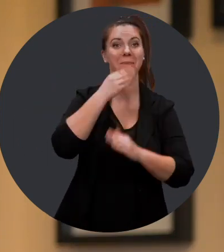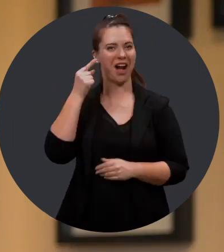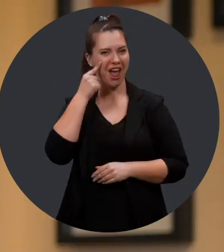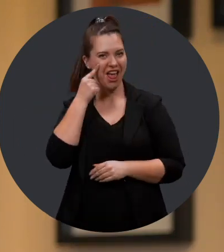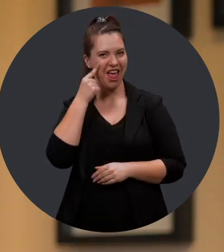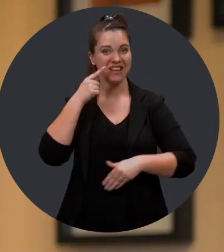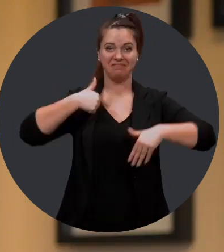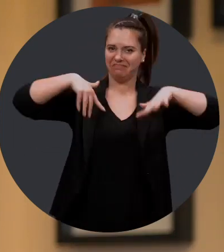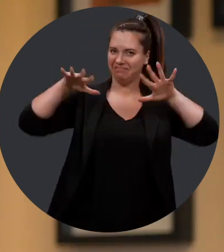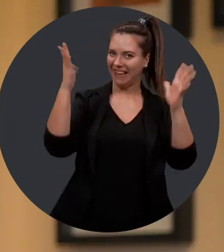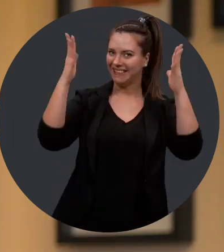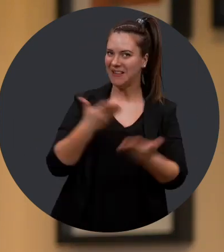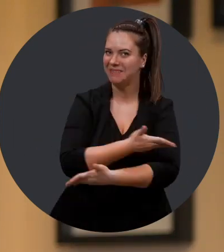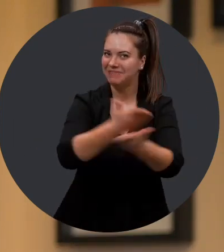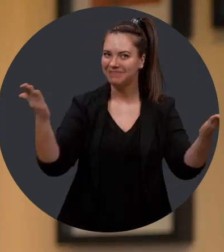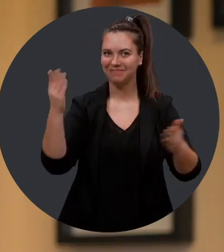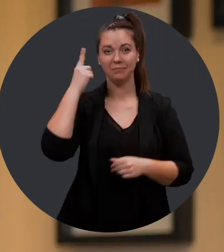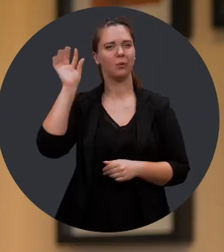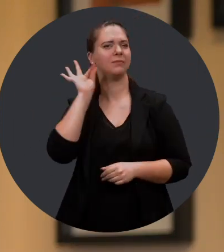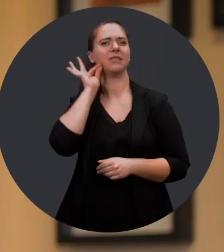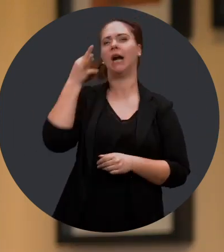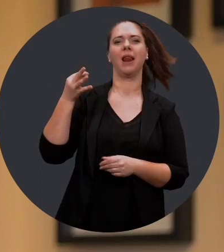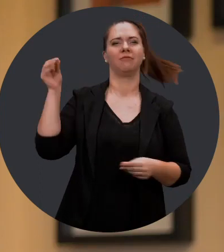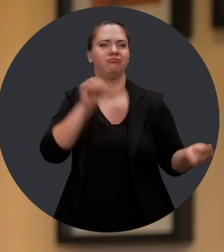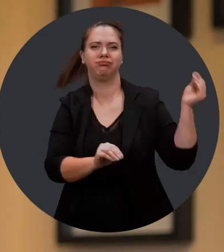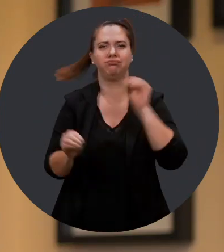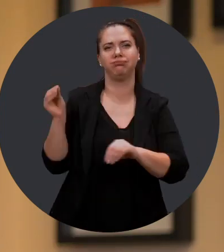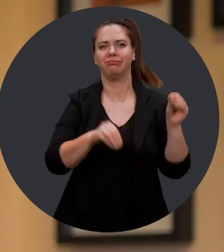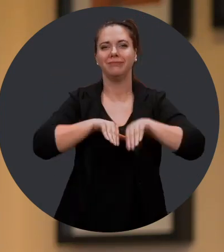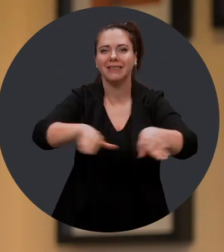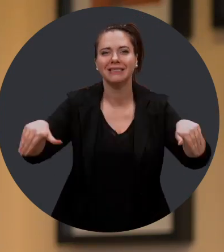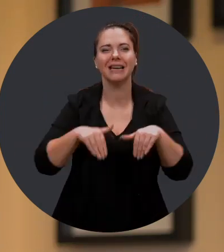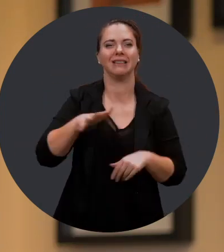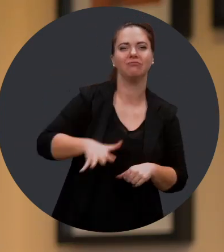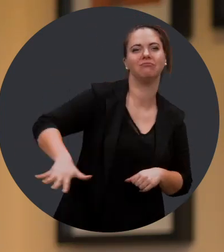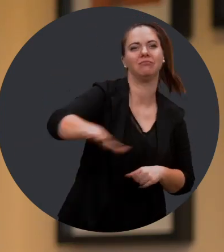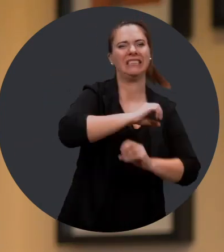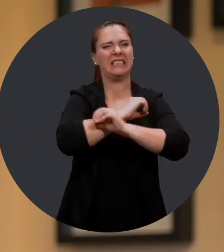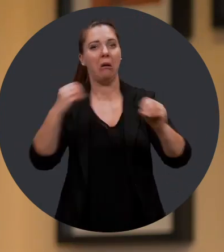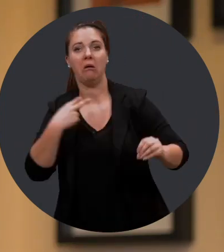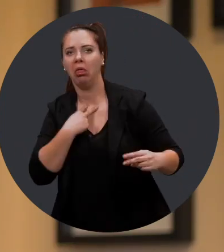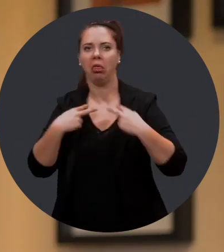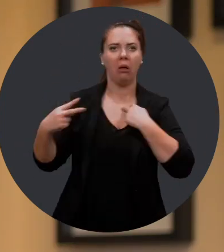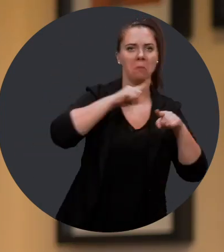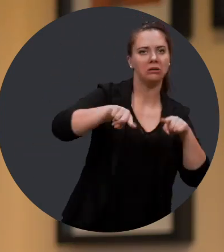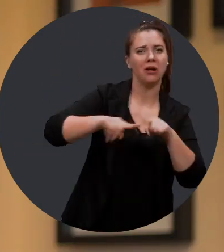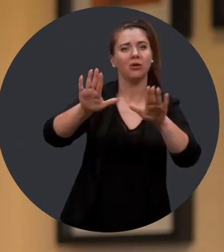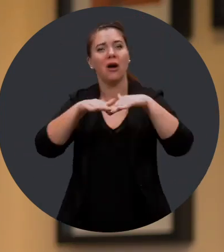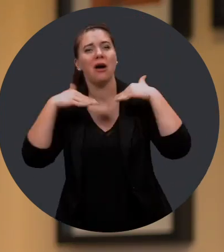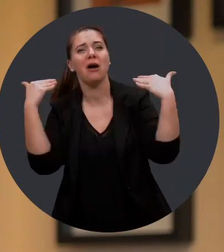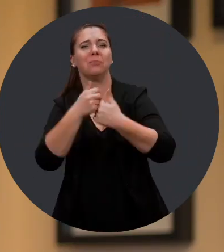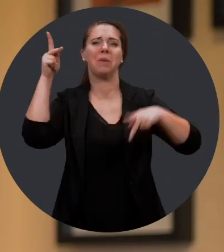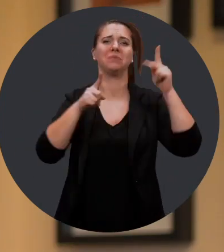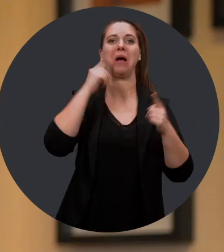est la ville de Belleuil. Je vous félicite en particulier pour l'aménagement de votre centre aquatique qui offre un environnement sans obstacle